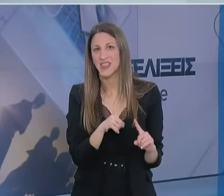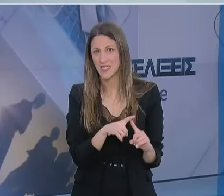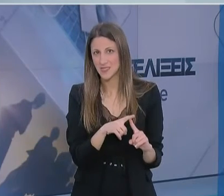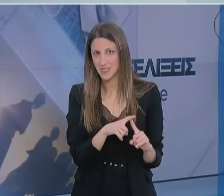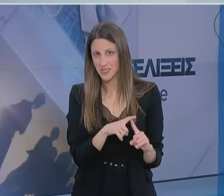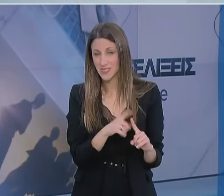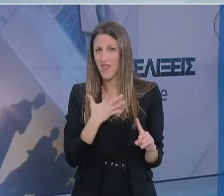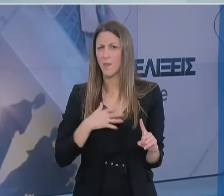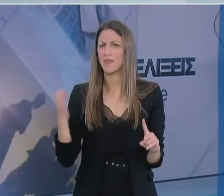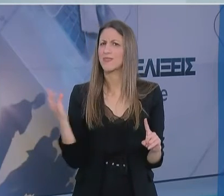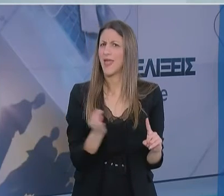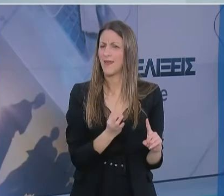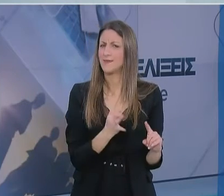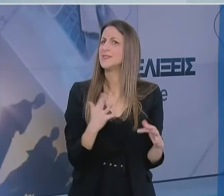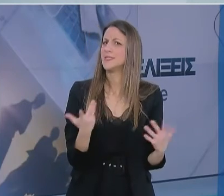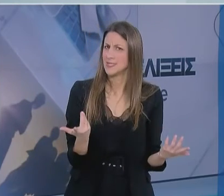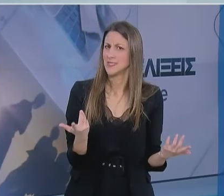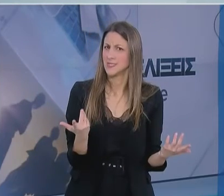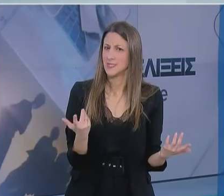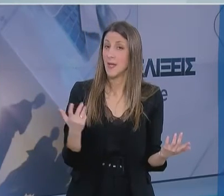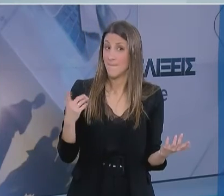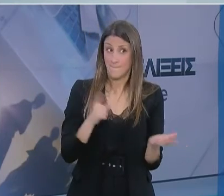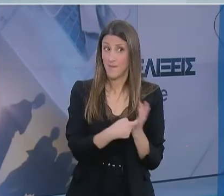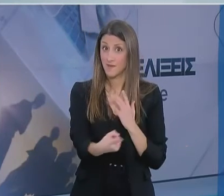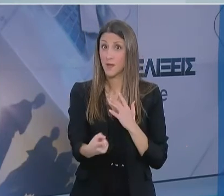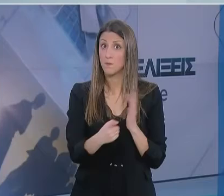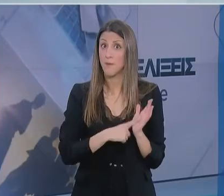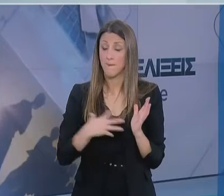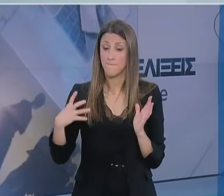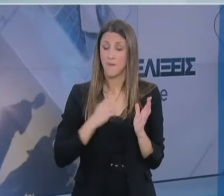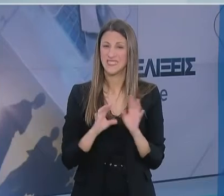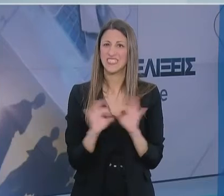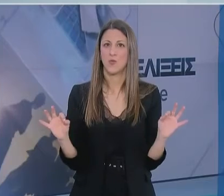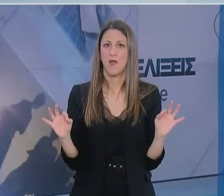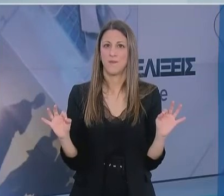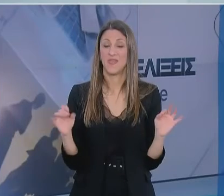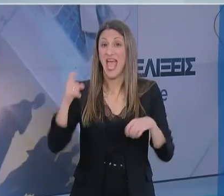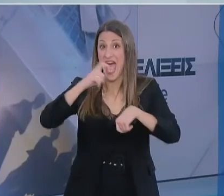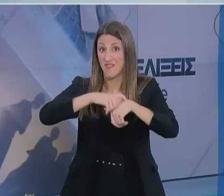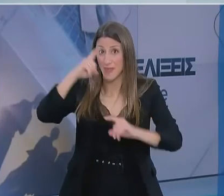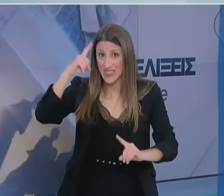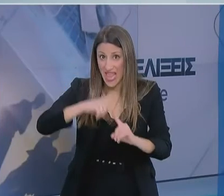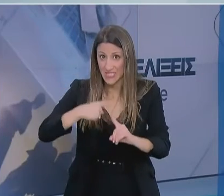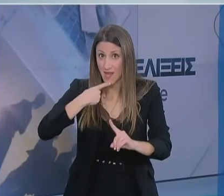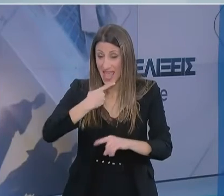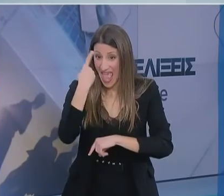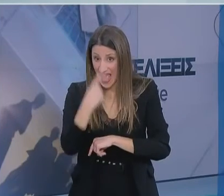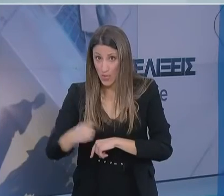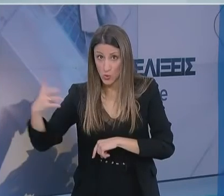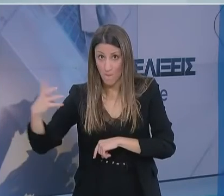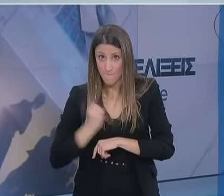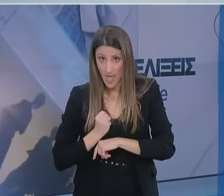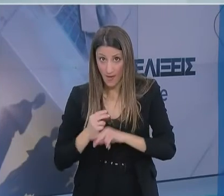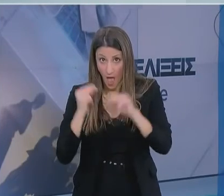θέλουμε να είναι τέλεια θα πρέπει να μην χάνουν κανέναν και να λέει ότι αυτός το πέρασε. Τέτοιο τεστ δεν υπάρχει ακόμα. Και